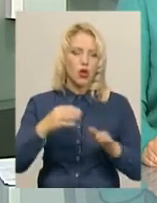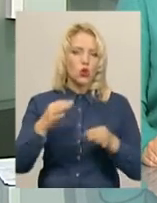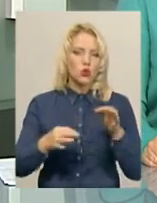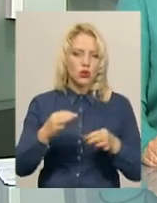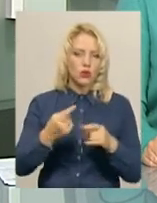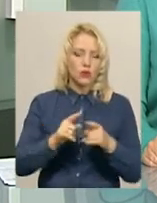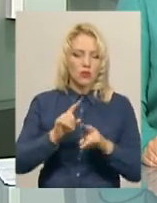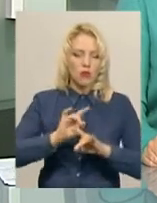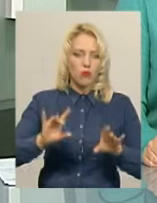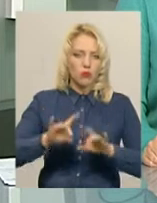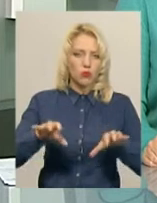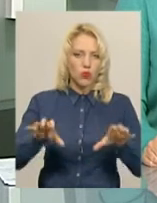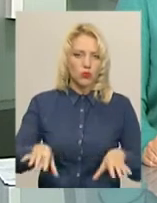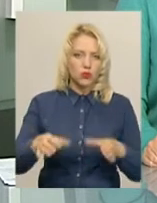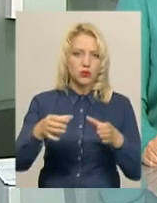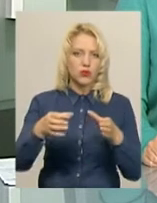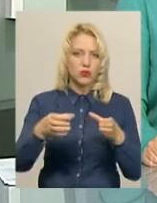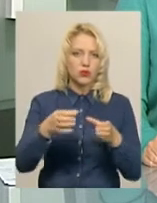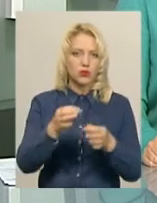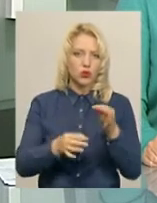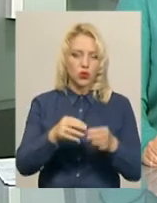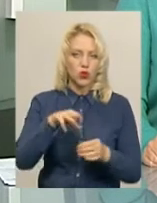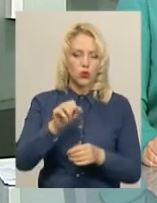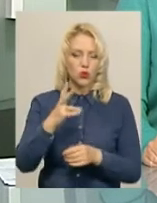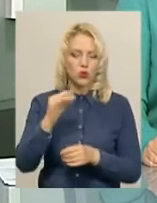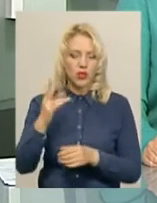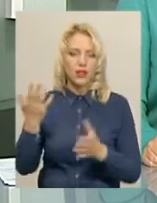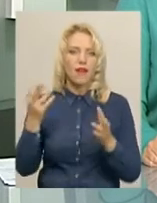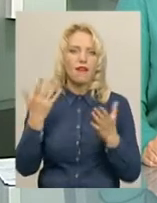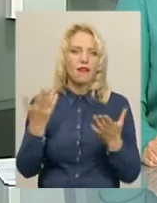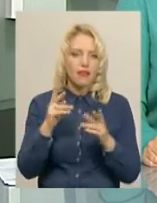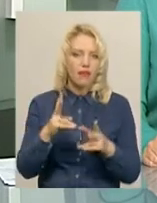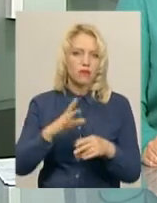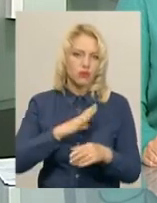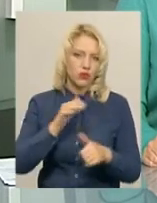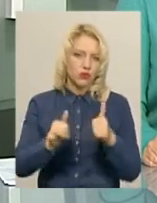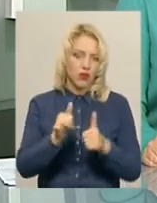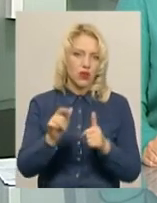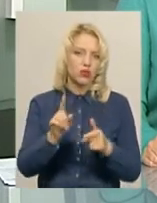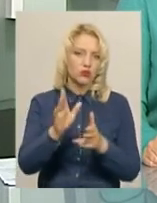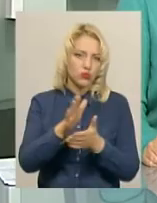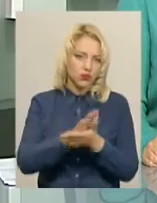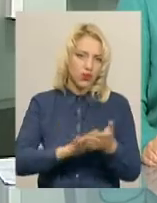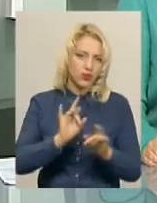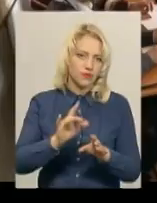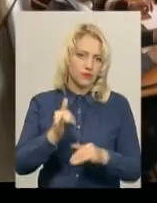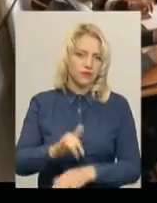голова журі турніру Тарас Компанець. Як відбувались змагання і що вони дають дітям – далі у сюжеті Наталі Сідової.